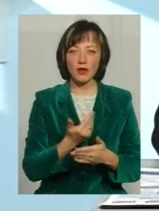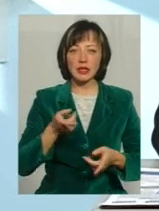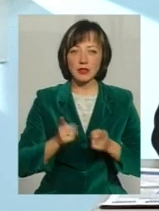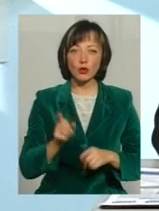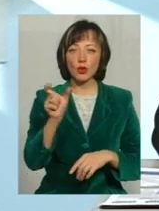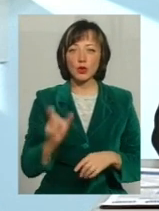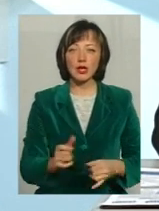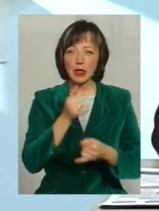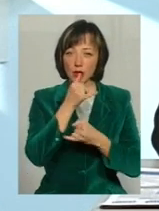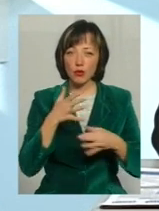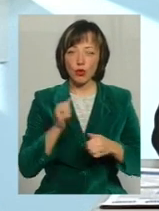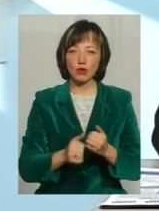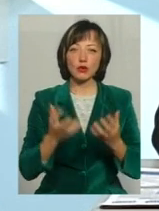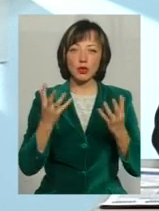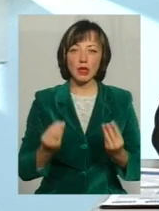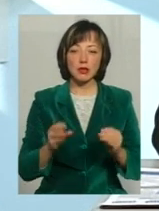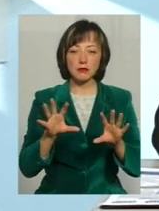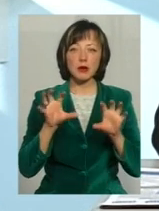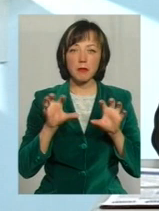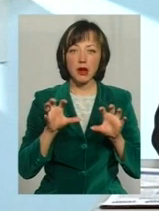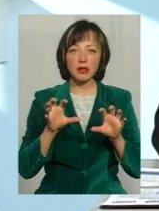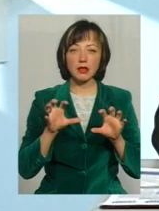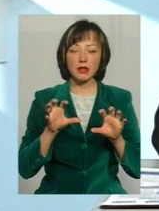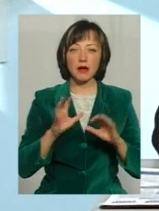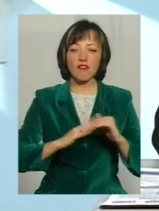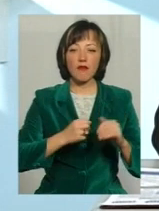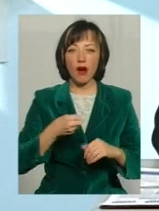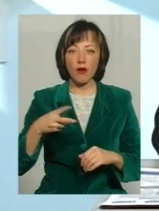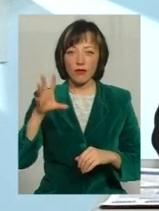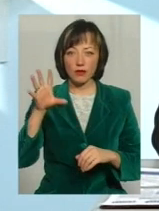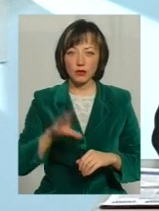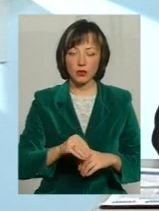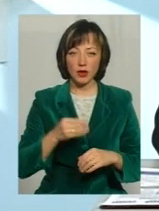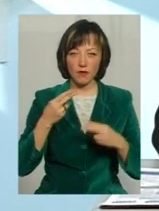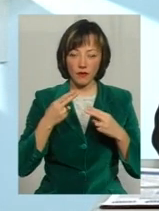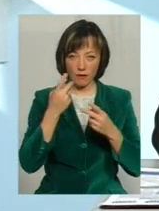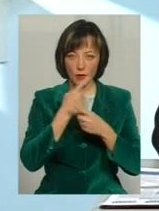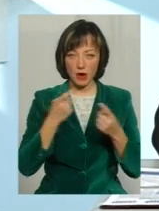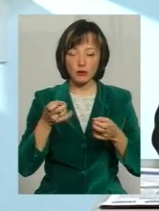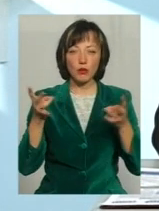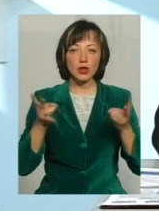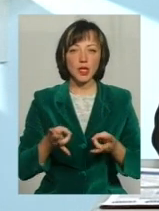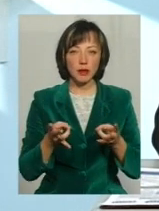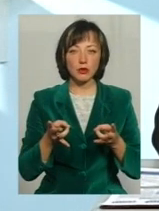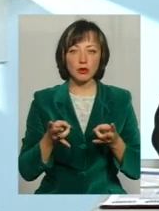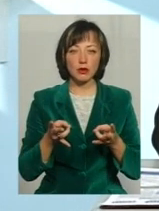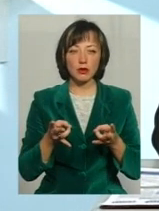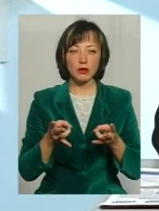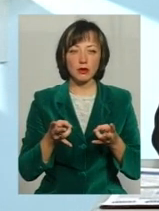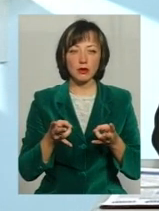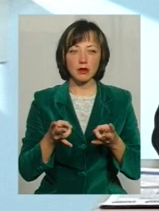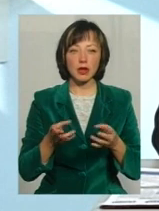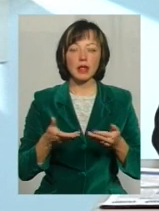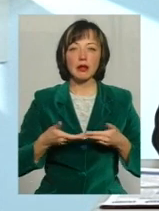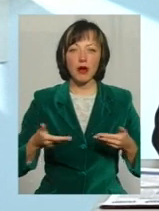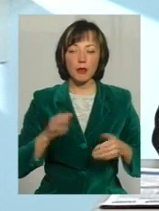не може кожного дня сприймати фахово, професійно весь цей вал інформації Потрібно самим фахівцям, нам,